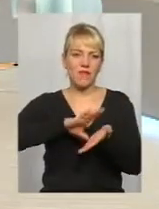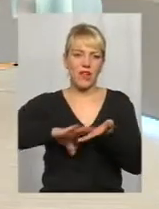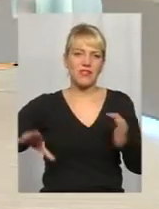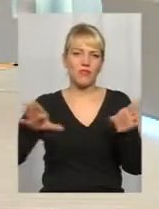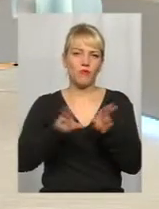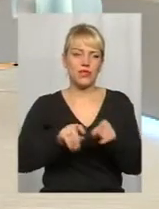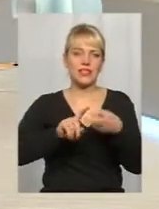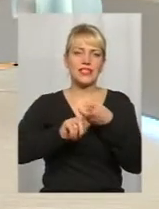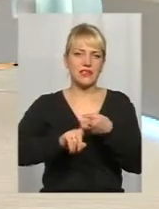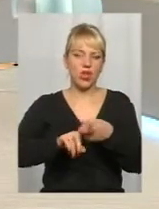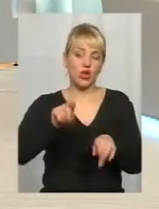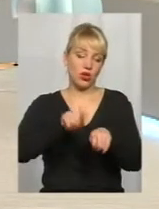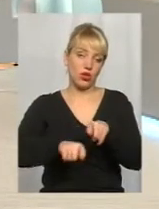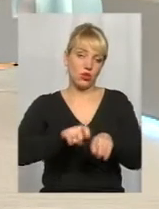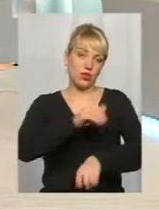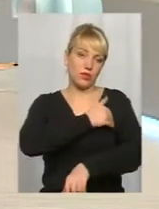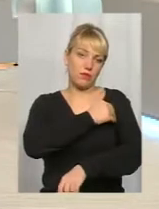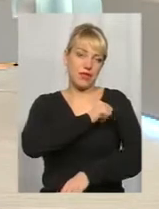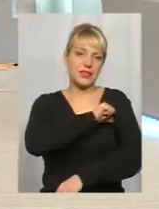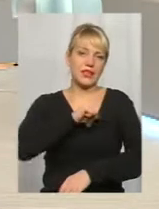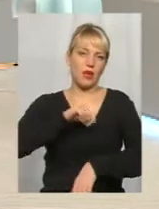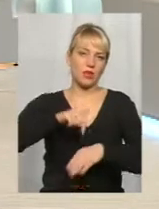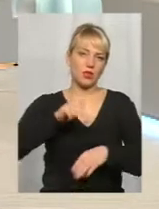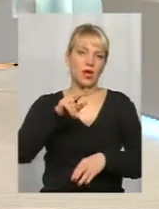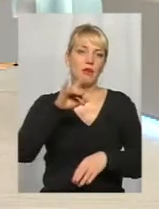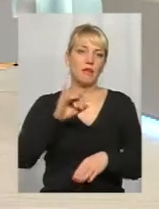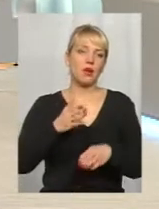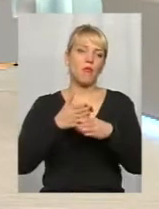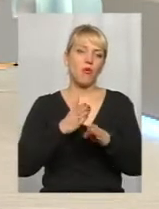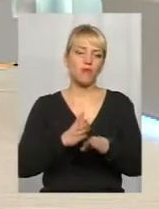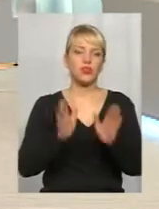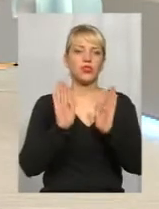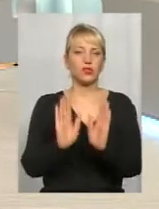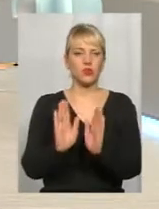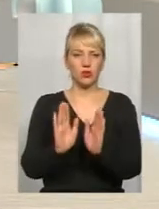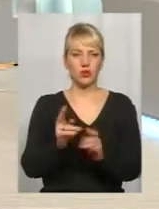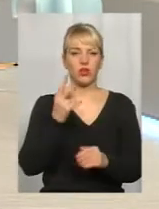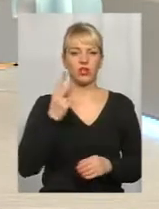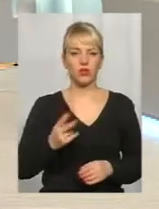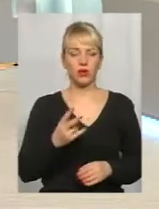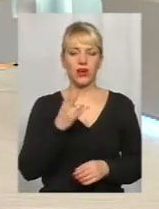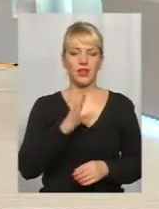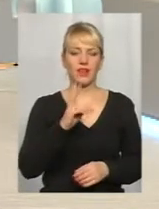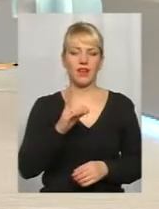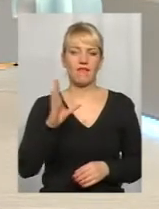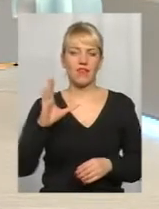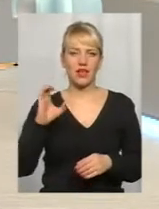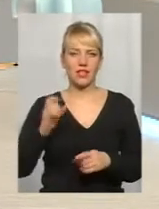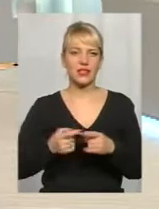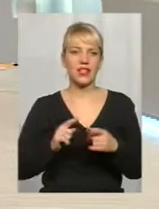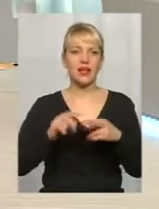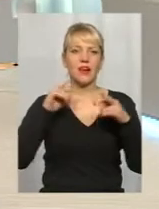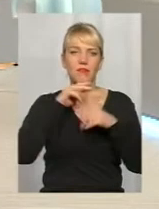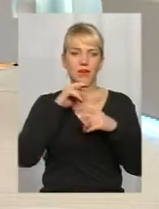контроль температури і самочування при помощі некоторых, всього 2 НПВС. Препаратів із групи нестероидних